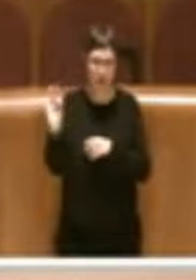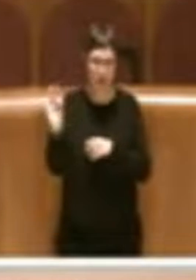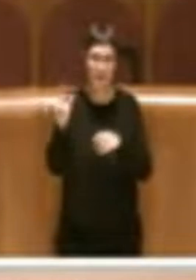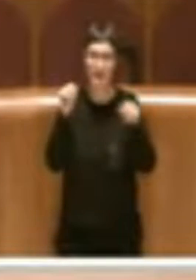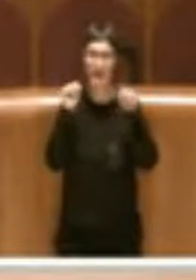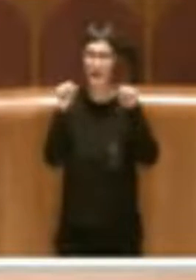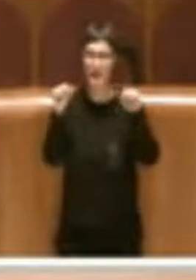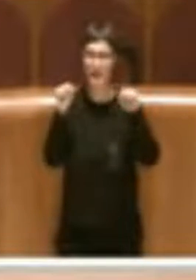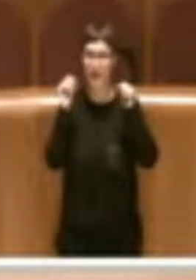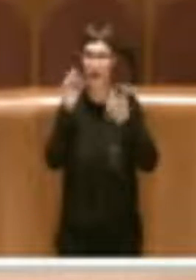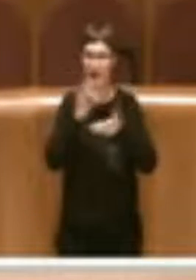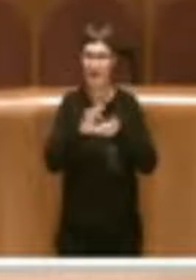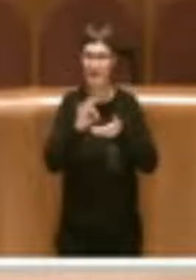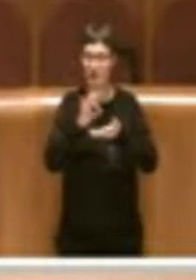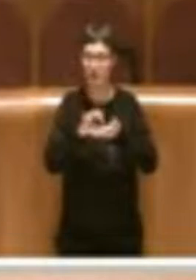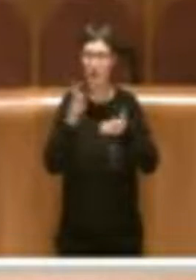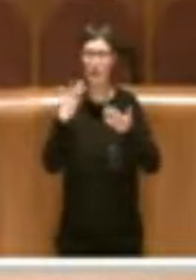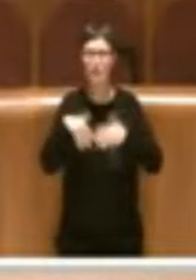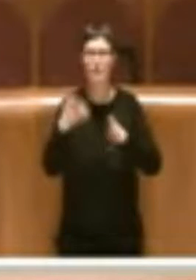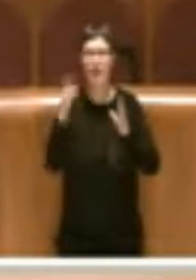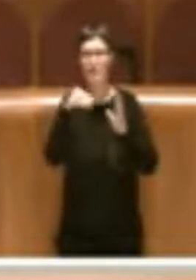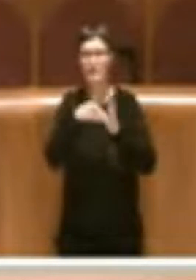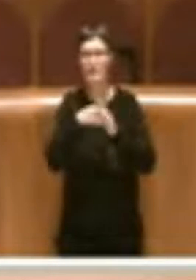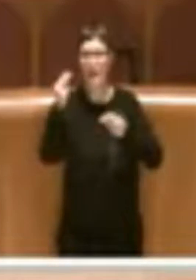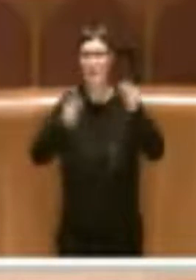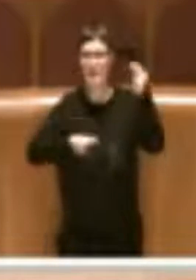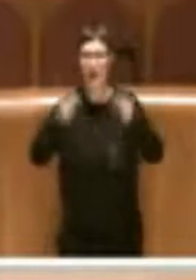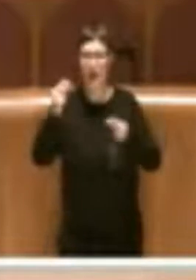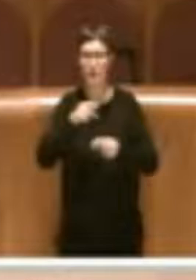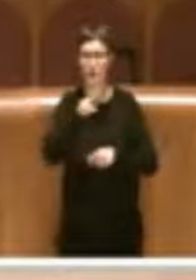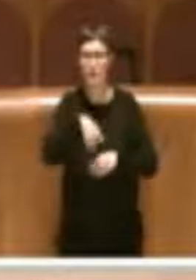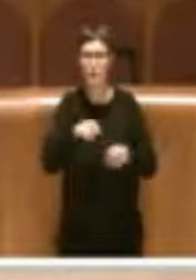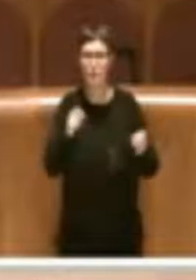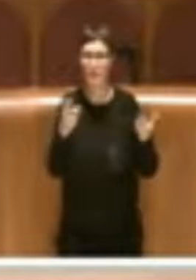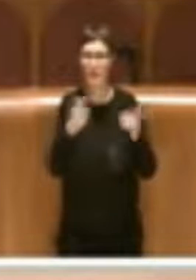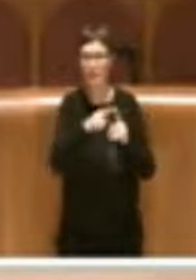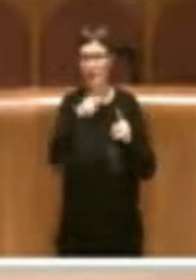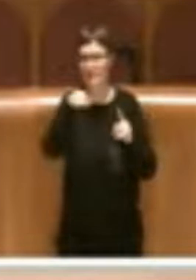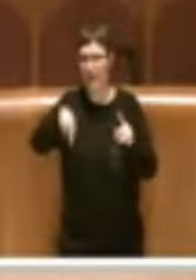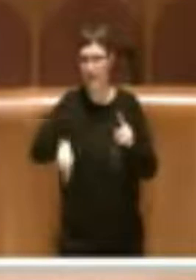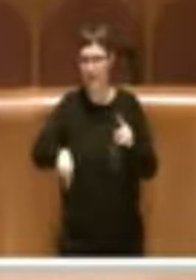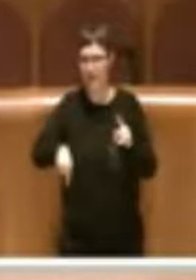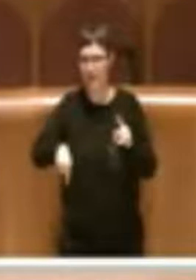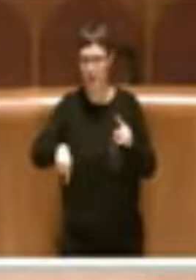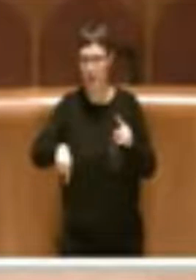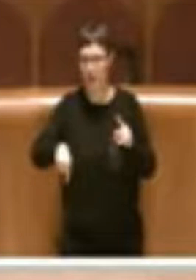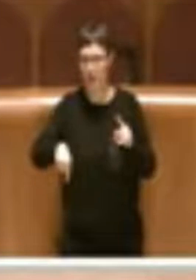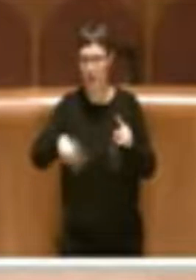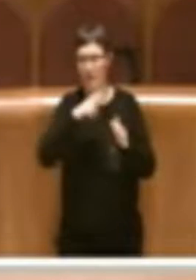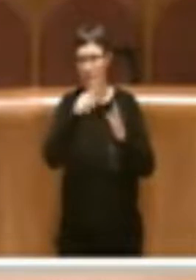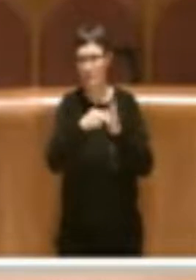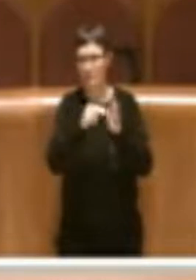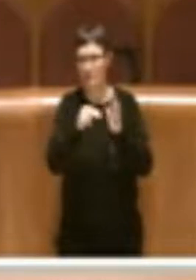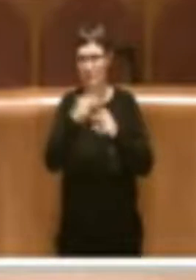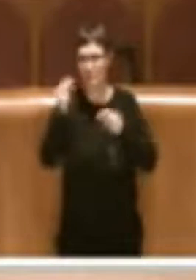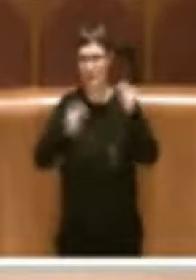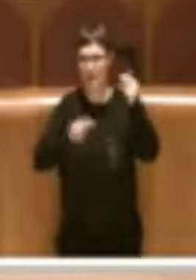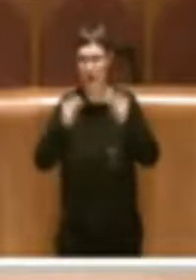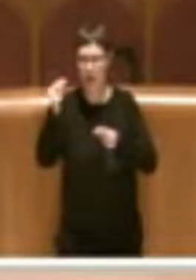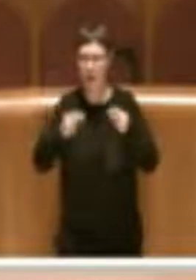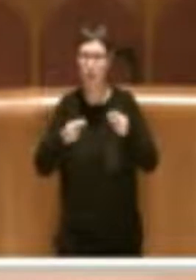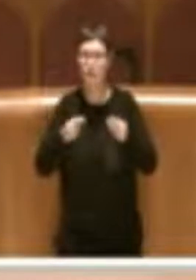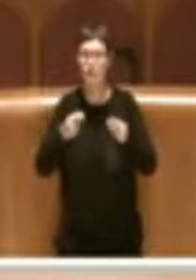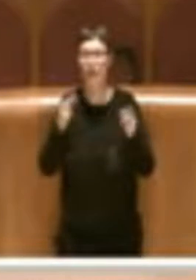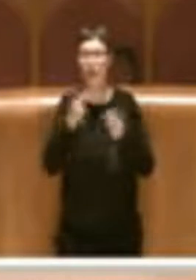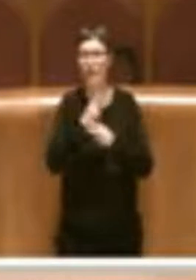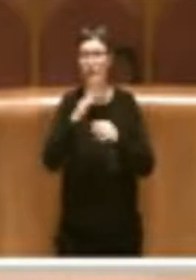dal 2017 in poi, è già stata molto superiore a quelli che sono gli introiti da canone di concessione,